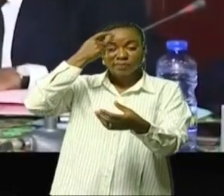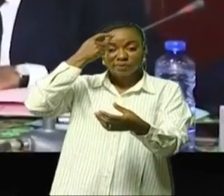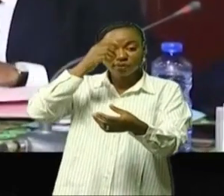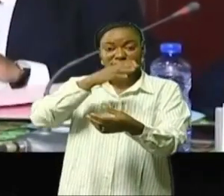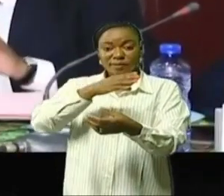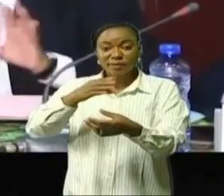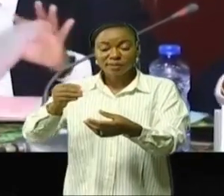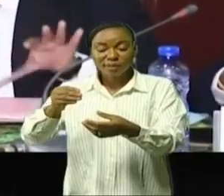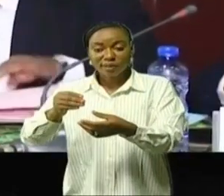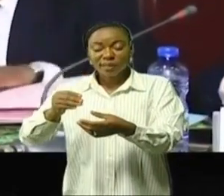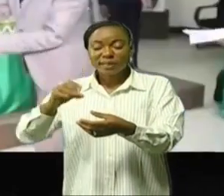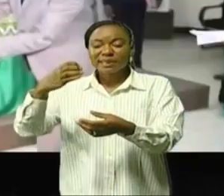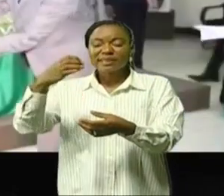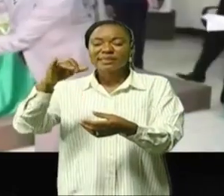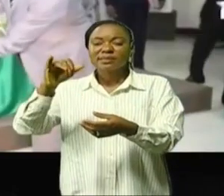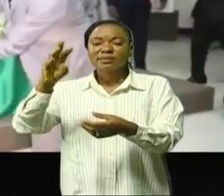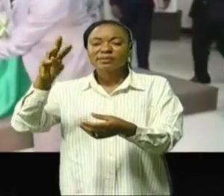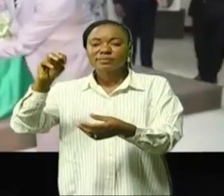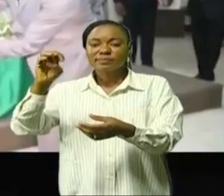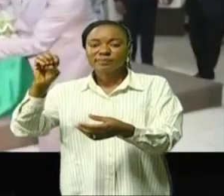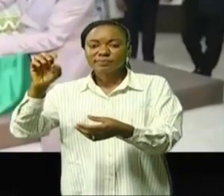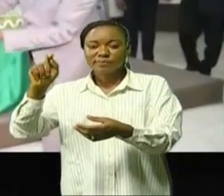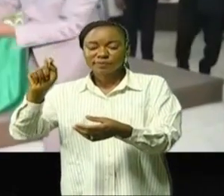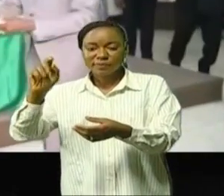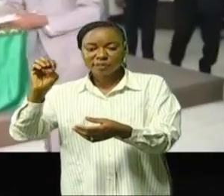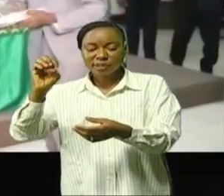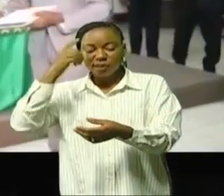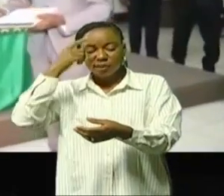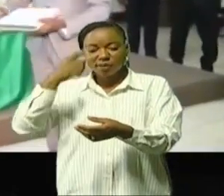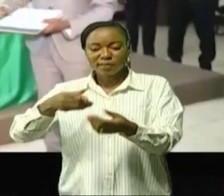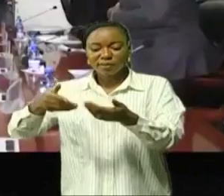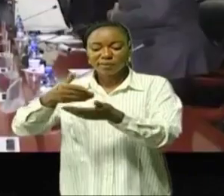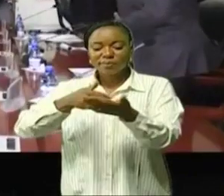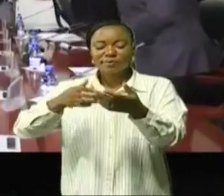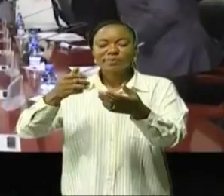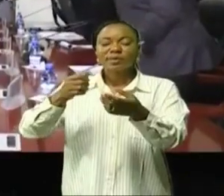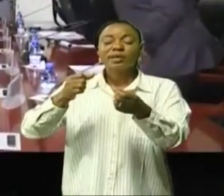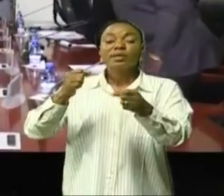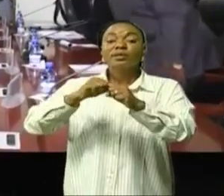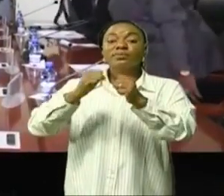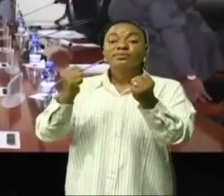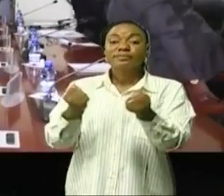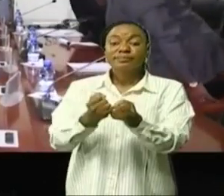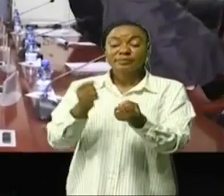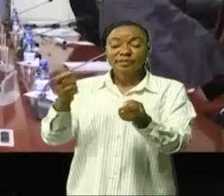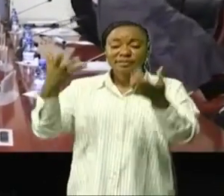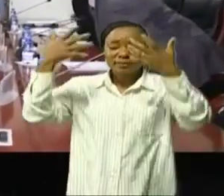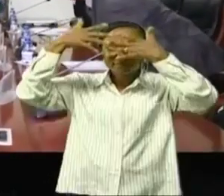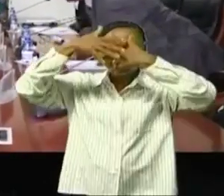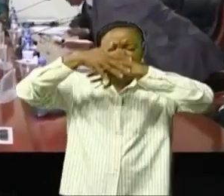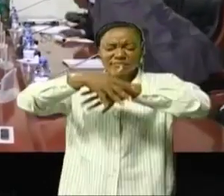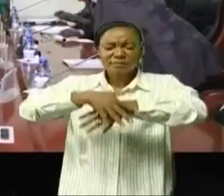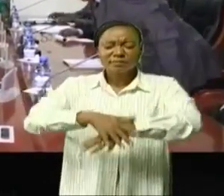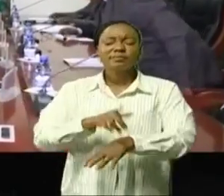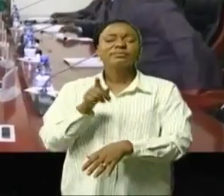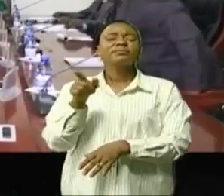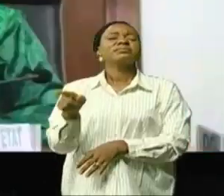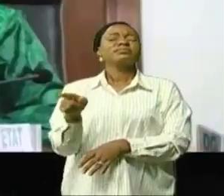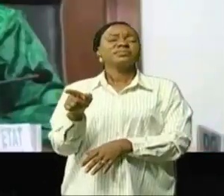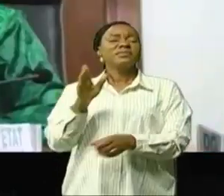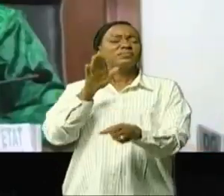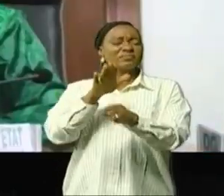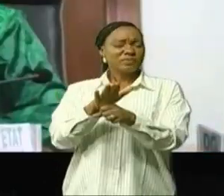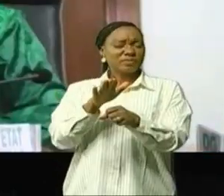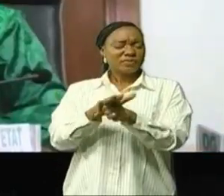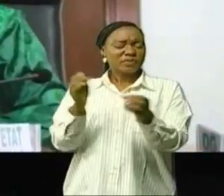Diamond Cement, pour la reprise de la production à la cimenterie nationale de Kimpissi, plusieurs zones d'ombre demeurent dues essentiellement au manque